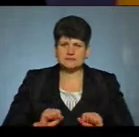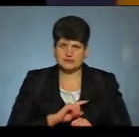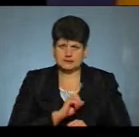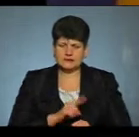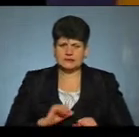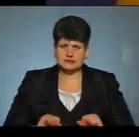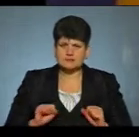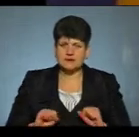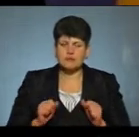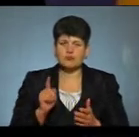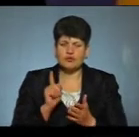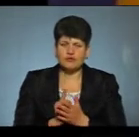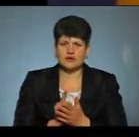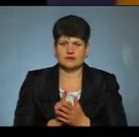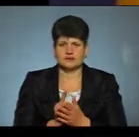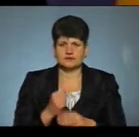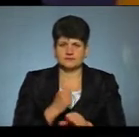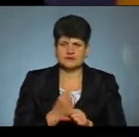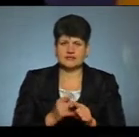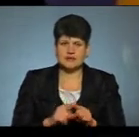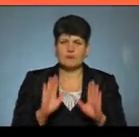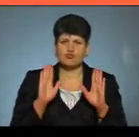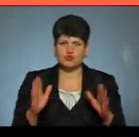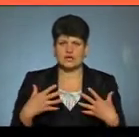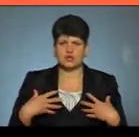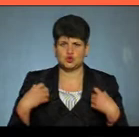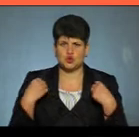маємо відповісти на виклики сьогодення. Будьте здорові!